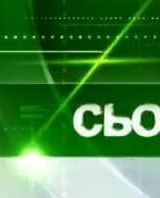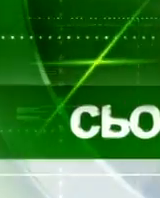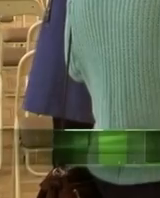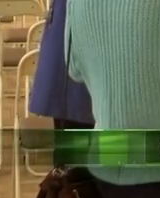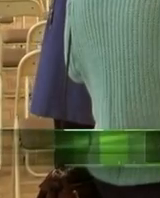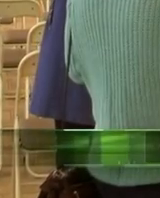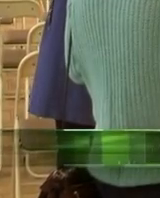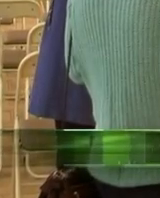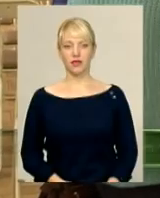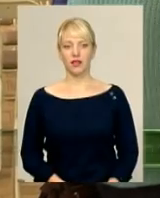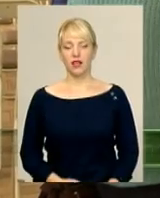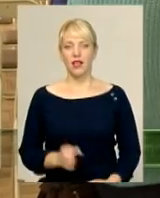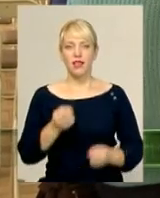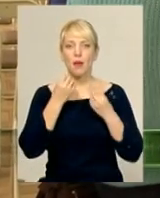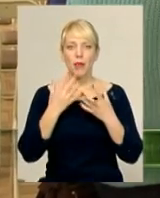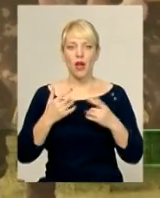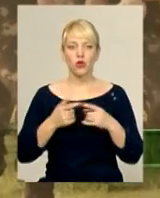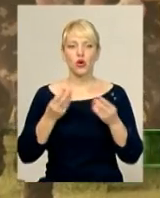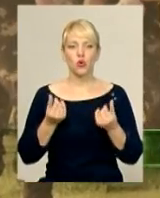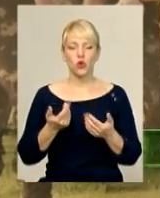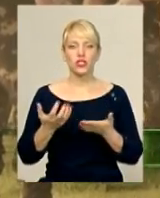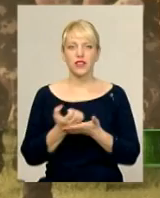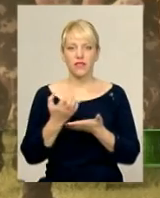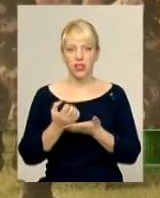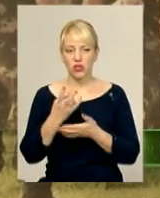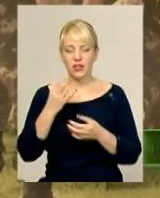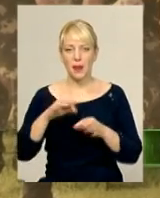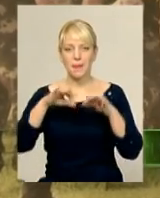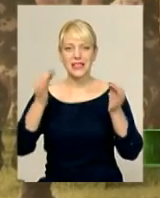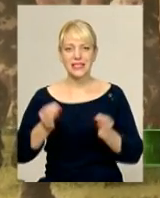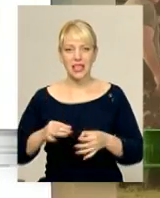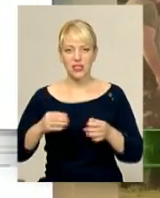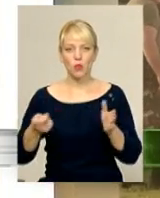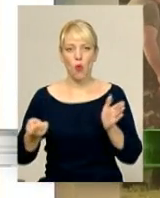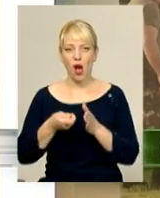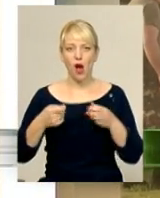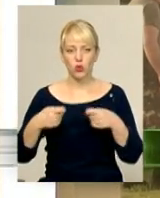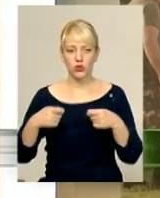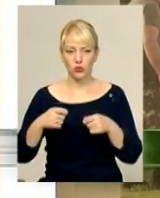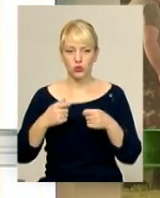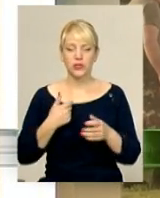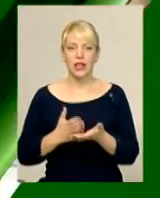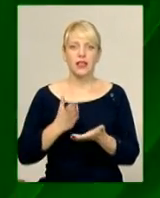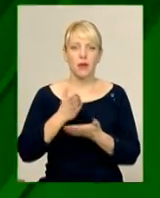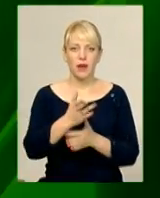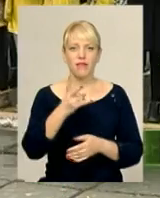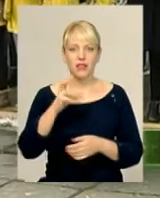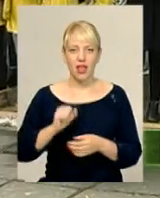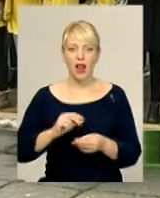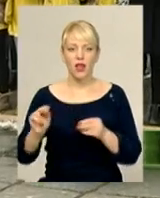З молотка на благодійність. Кошти, виручені на мистецькому акціоні в Хмельницькому, направлять на лікування бійців АТО.